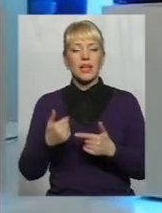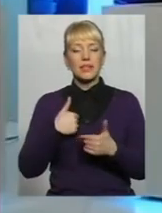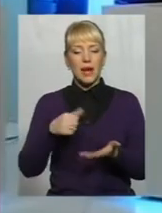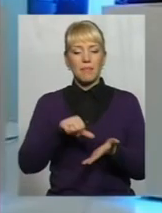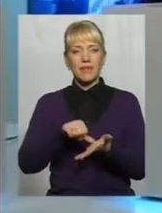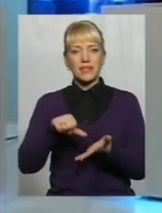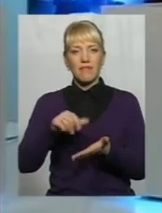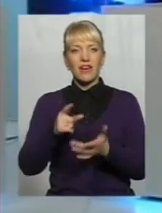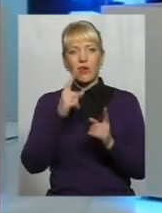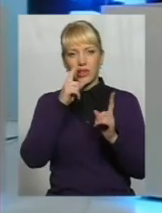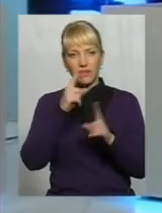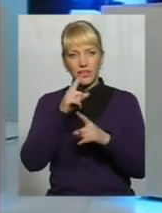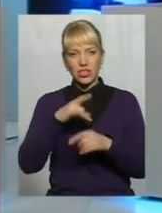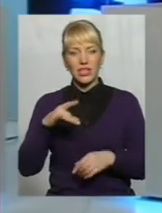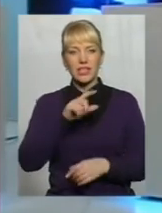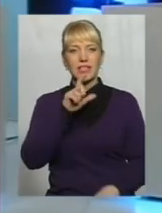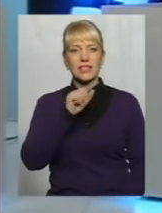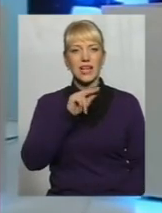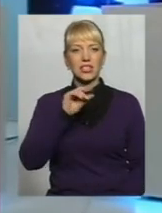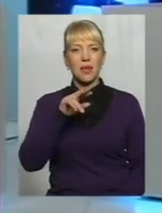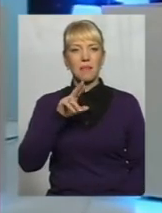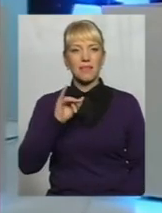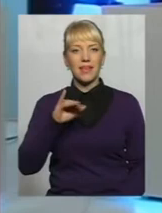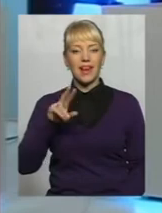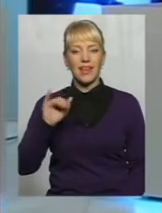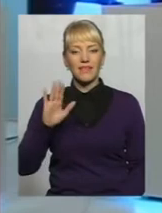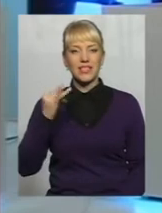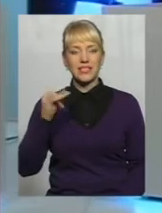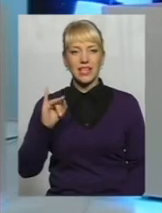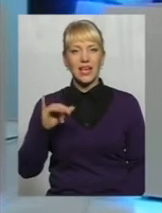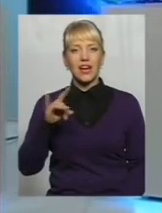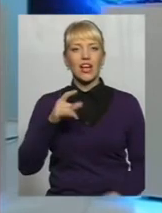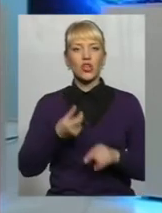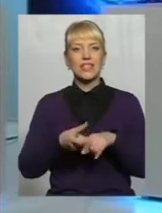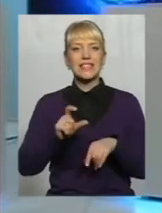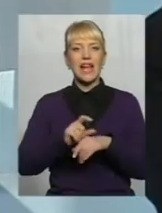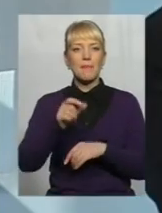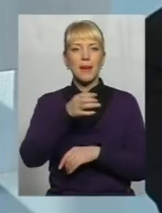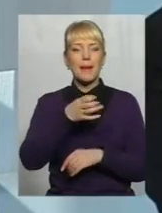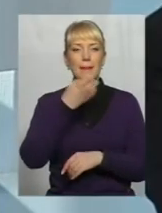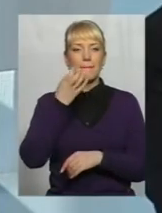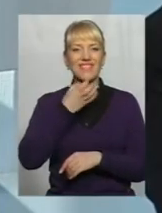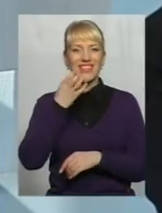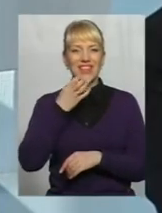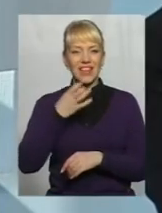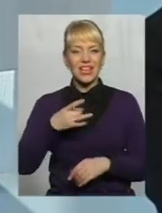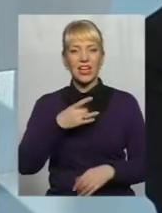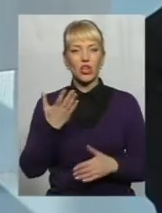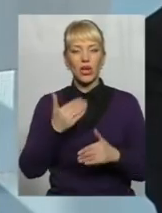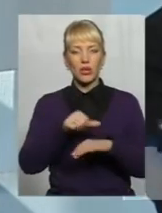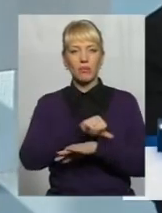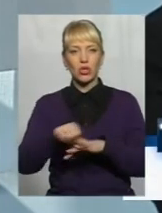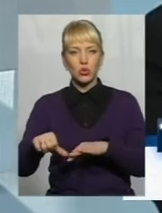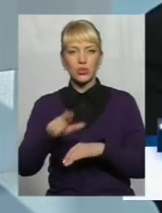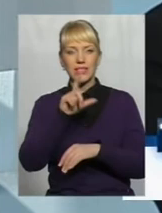район, Зачепелівський район Харківської області Самий південний район, який межує з Дніпропетровською та Полтавською